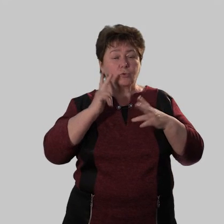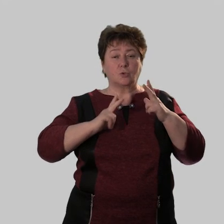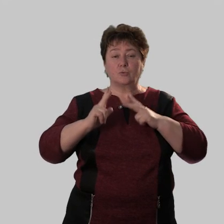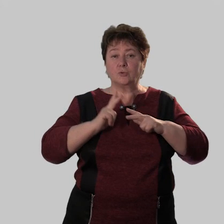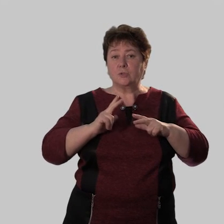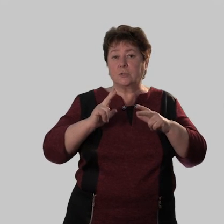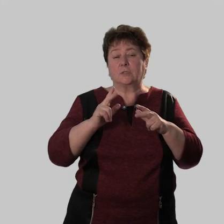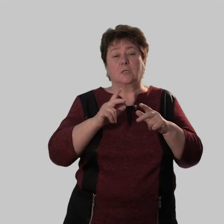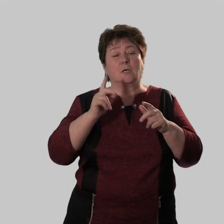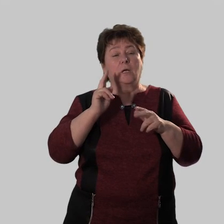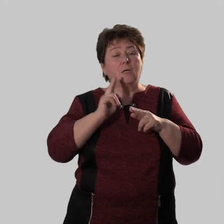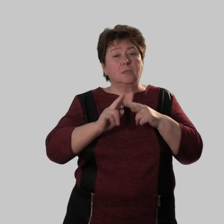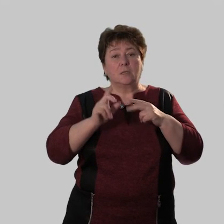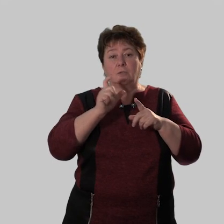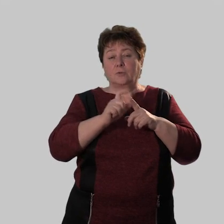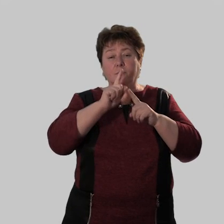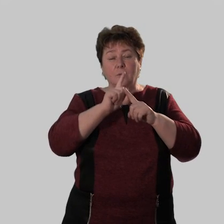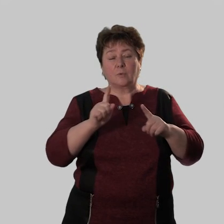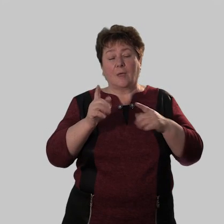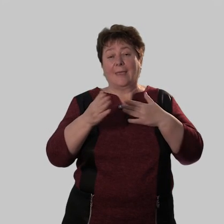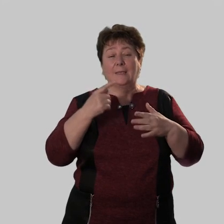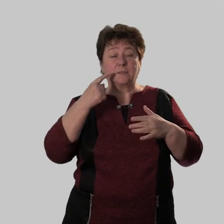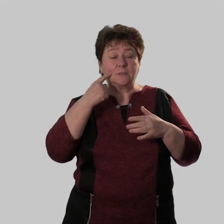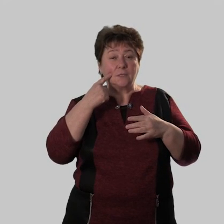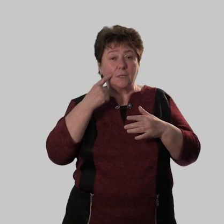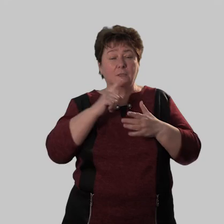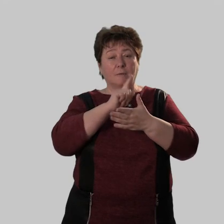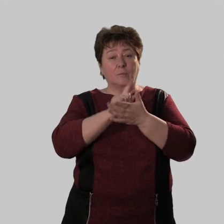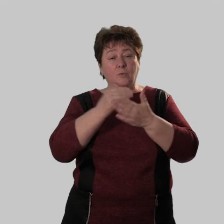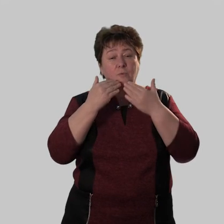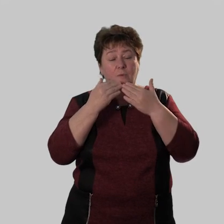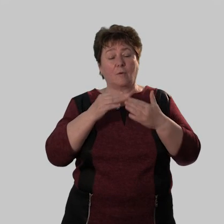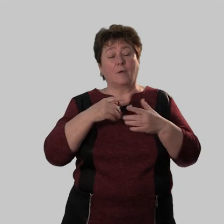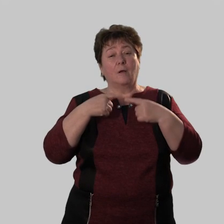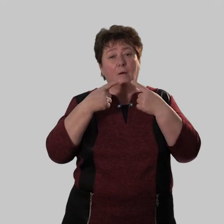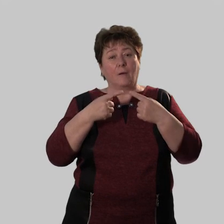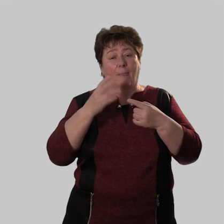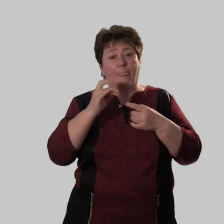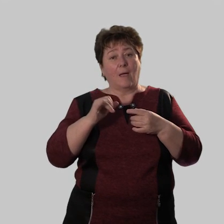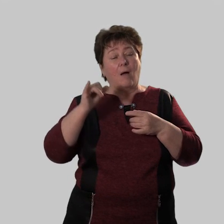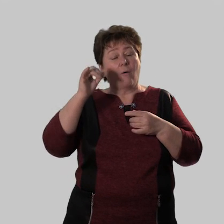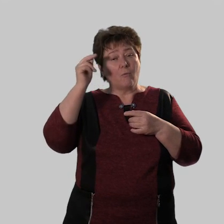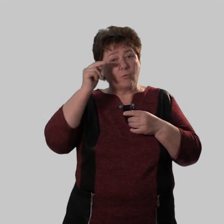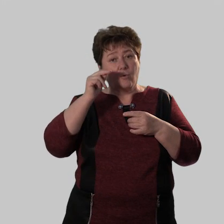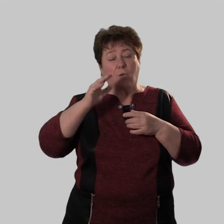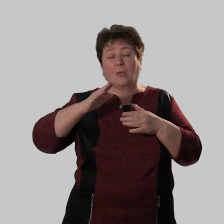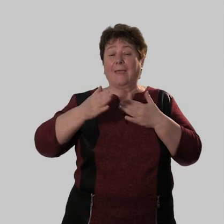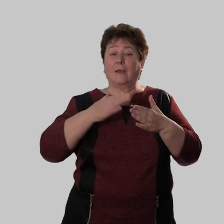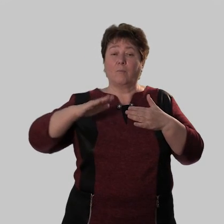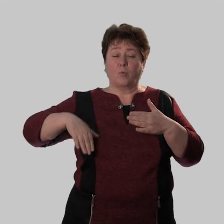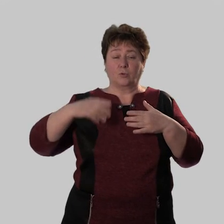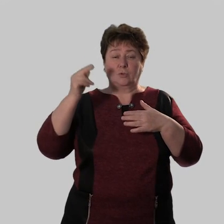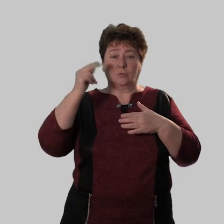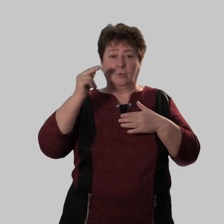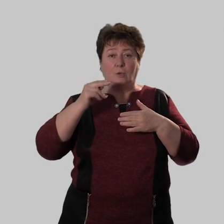учителя, не пропуская ни слова. Если вы стесняетесь задавать вопрос вслух на уроке или